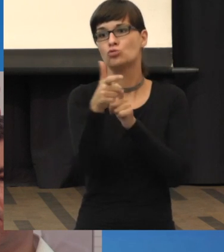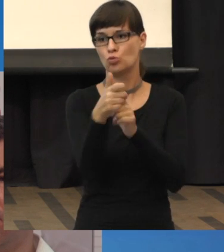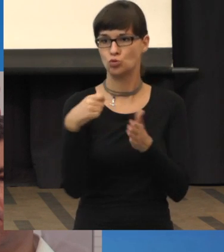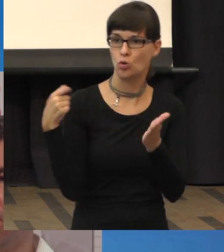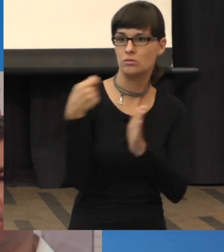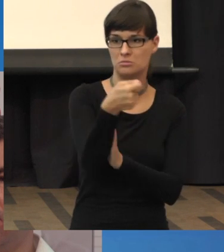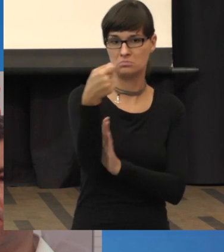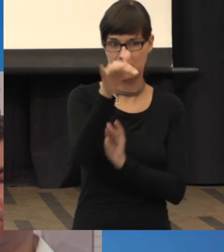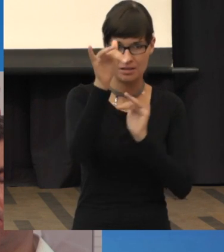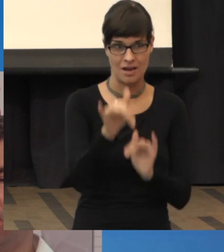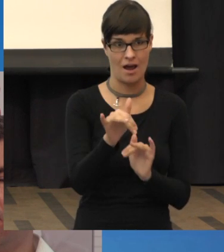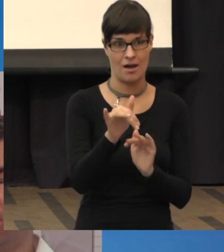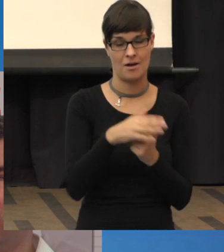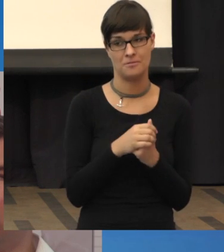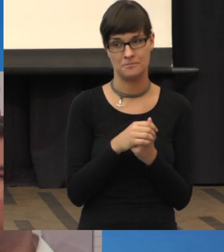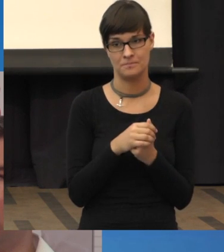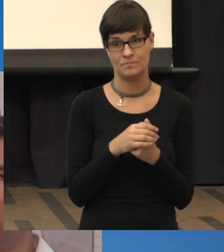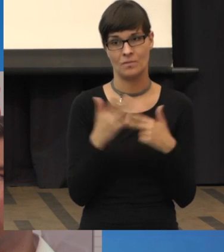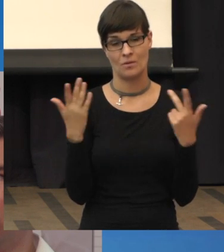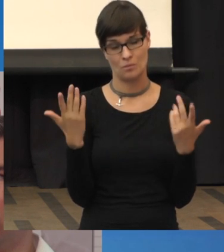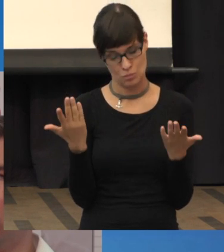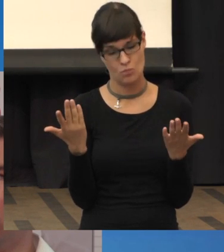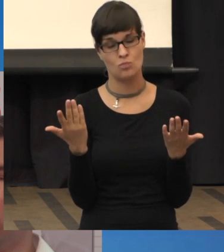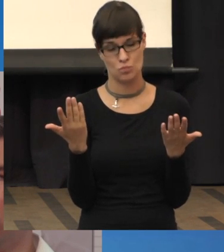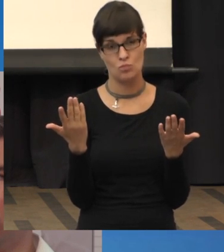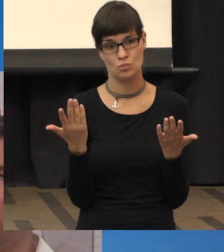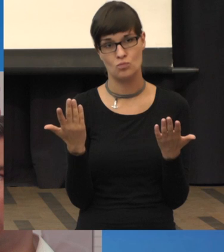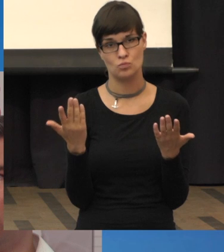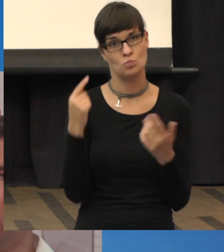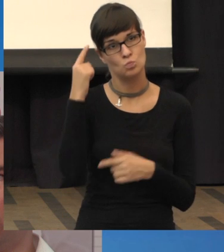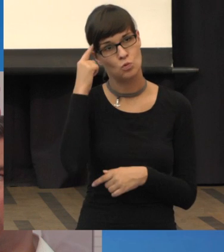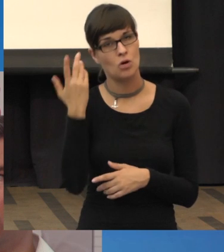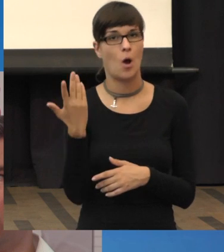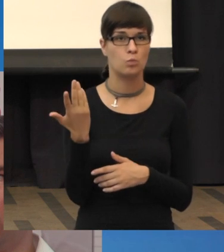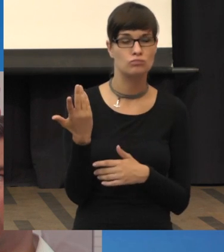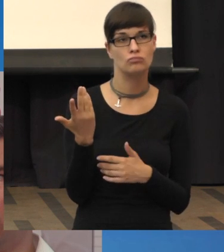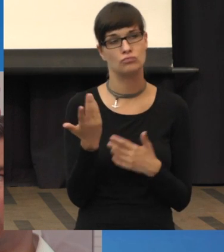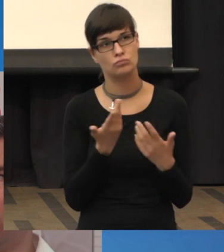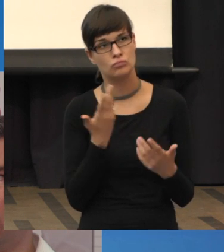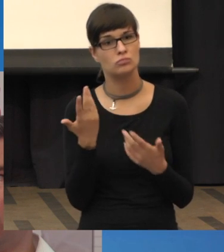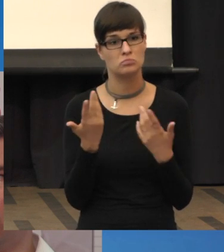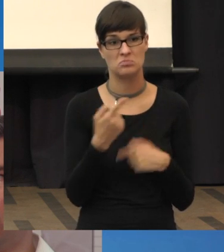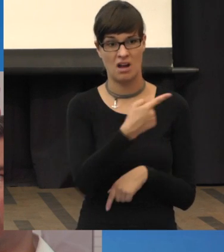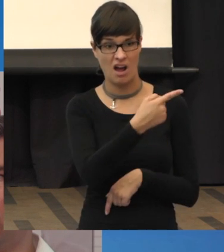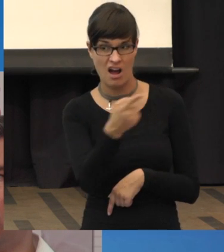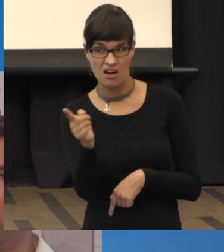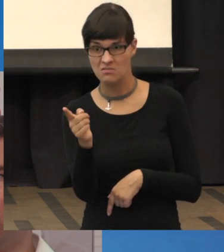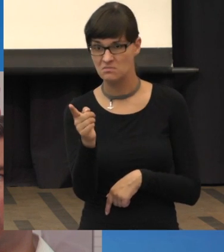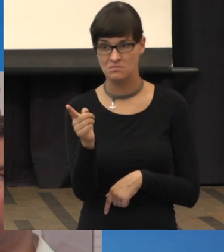Ausführung. Und dann denke ich, ich brauche keiner